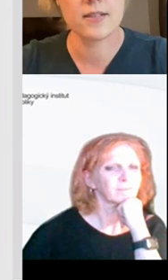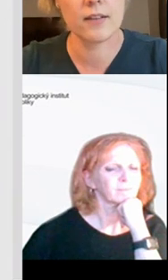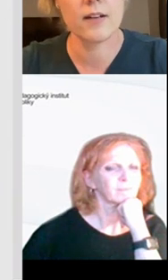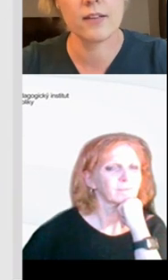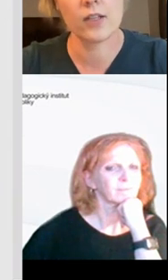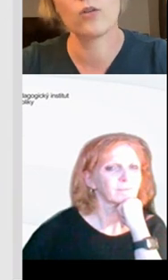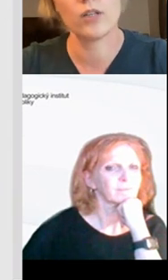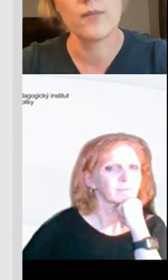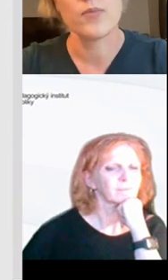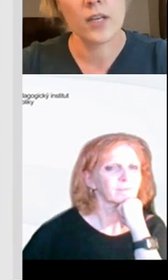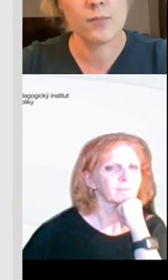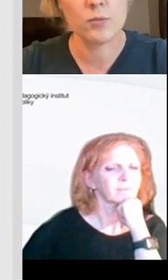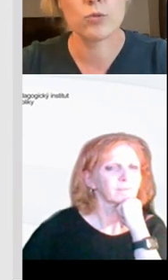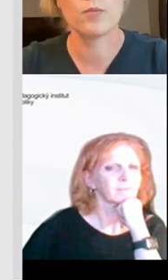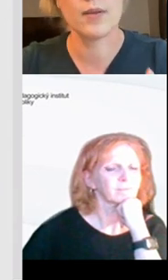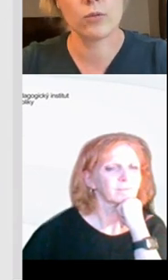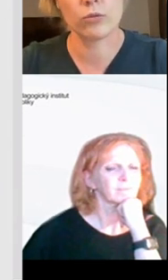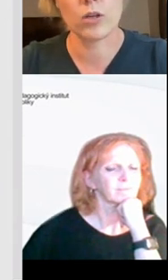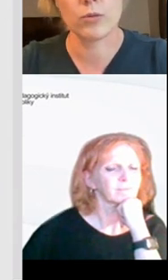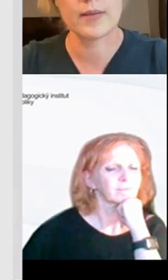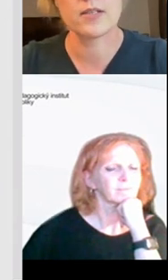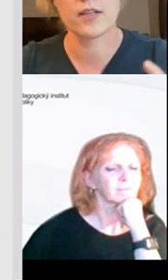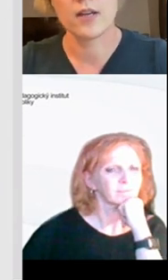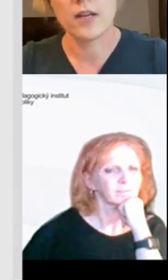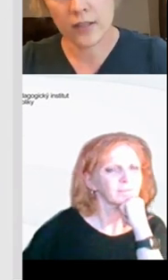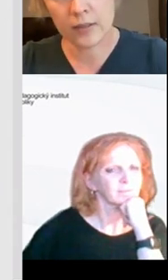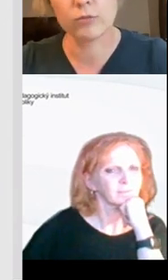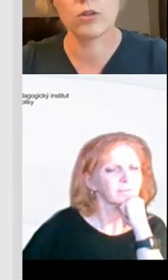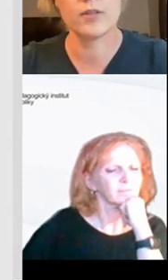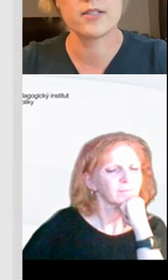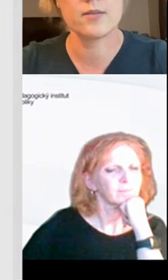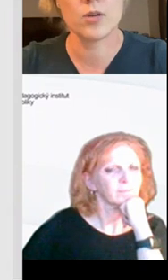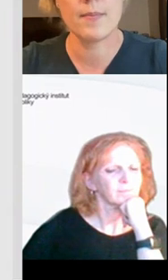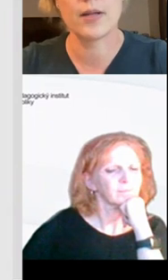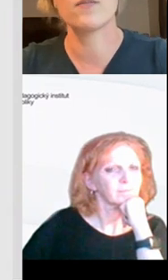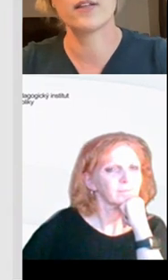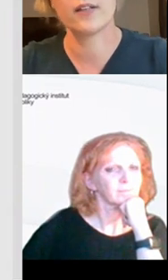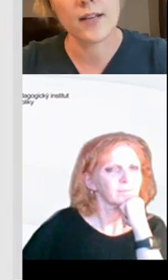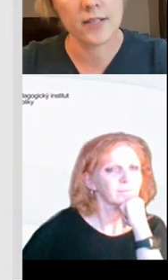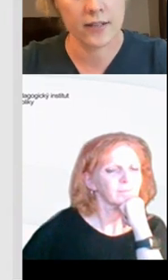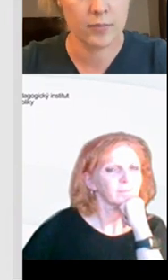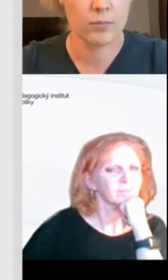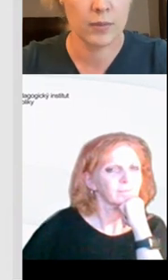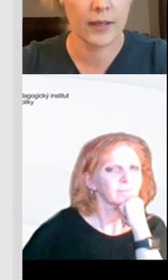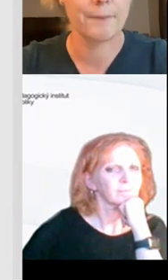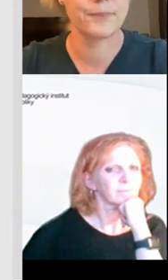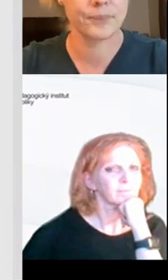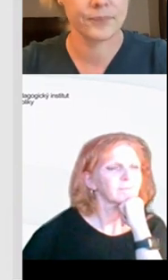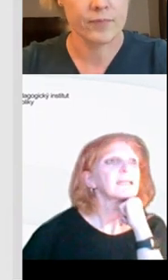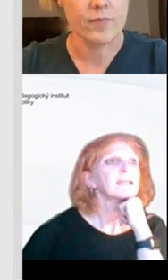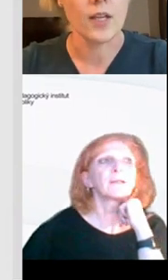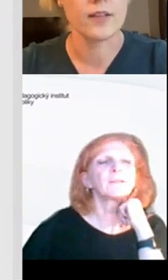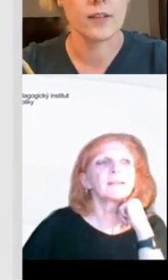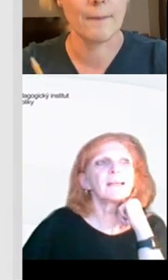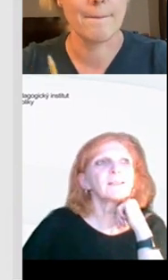práce s digitální technologií. Jakým způsobem, jak u toho budeme sedět, jak s tím budeme pracovat, kdy a za jakých podmínek.